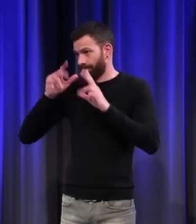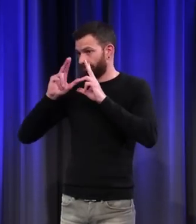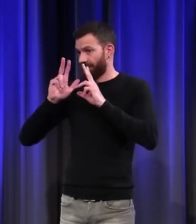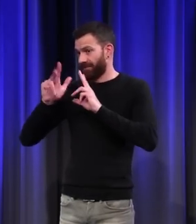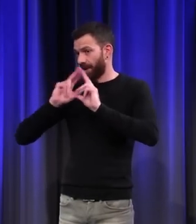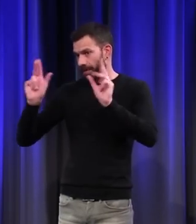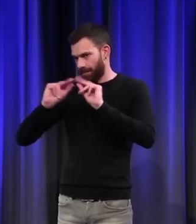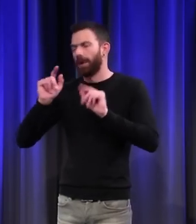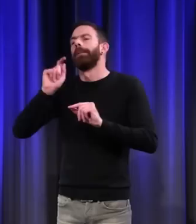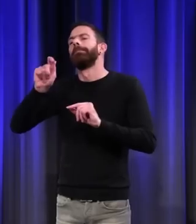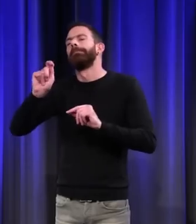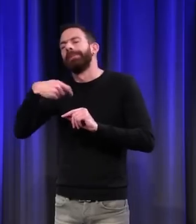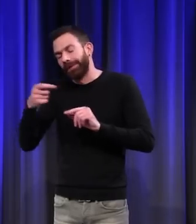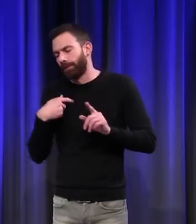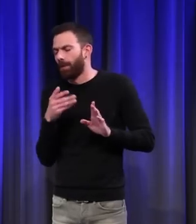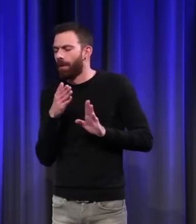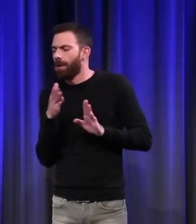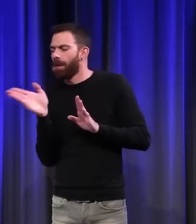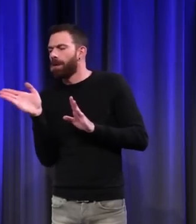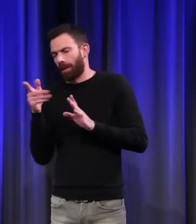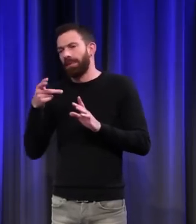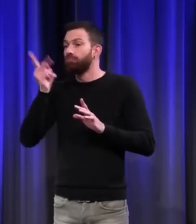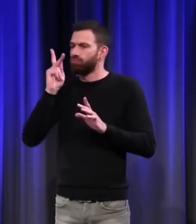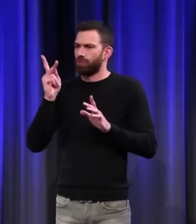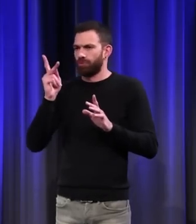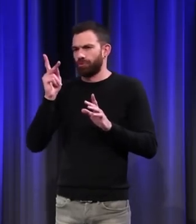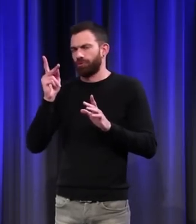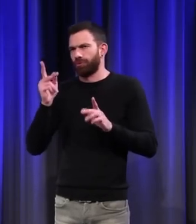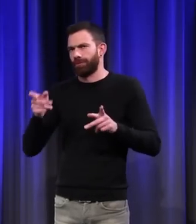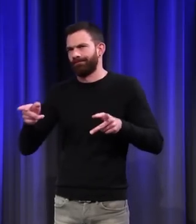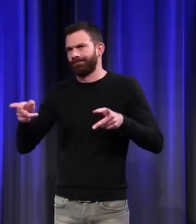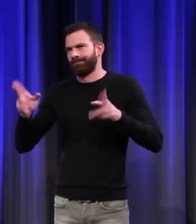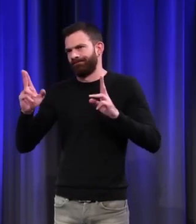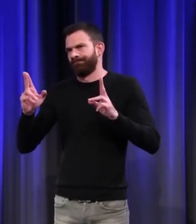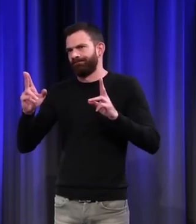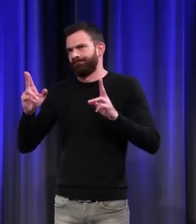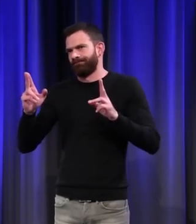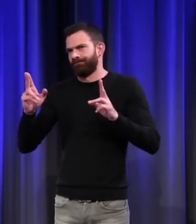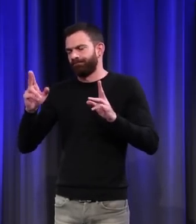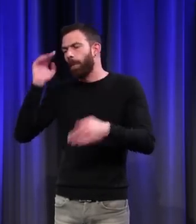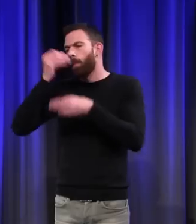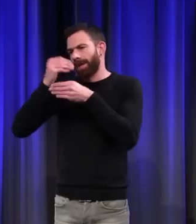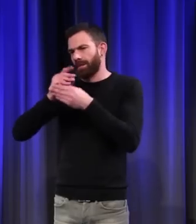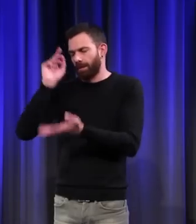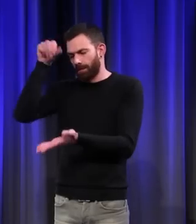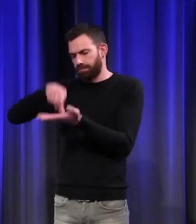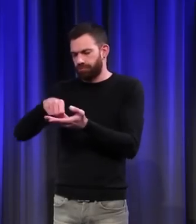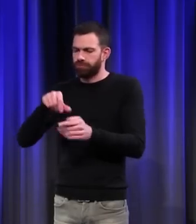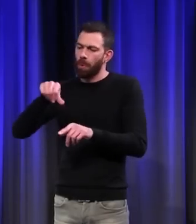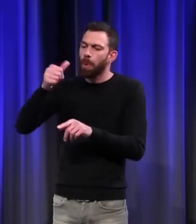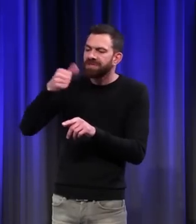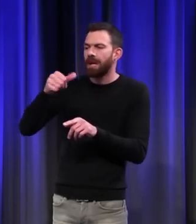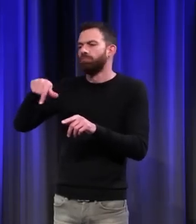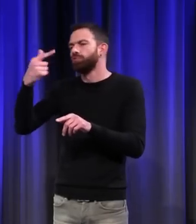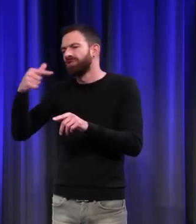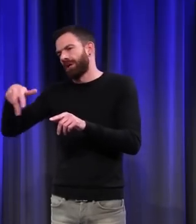je déborderai, bien sûr, mais c'est surtout, en matière de sensibilité, le Moyen-Âge central, les XIe, XIIe,